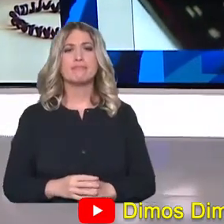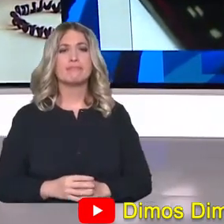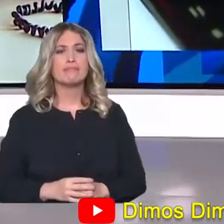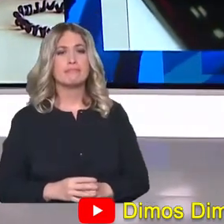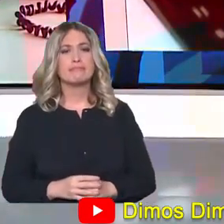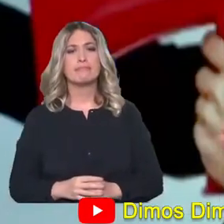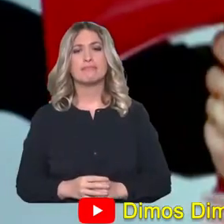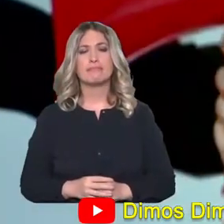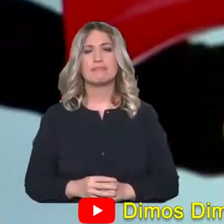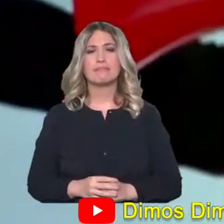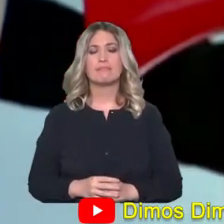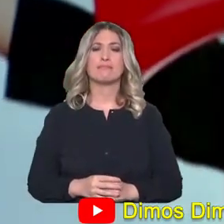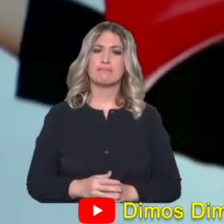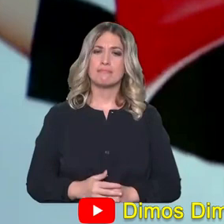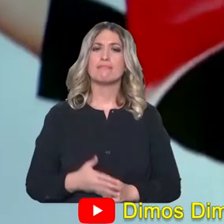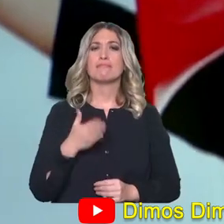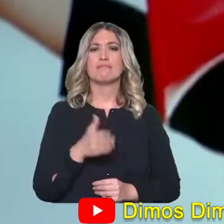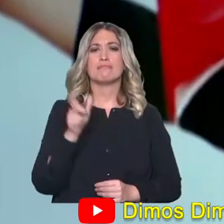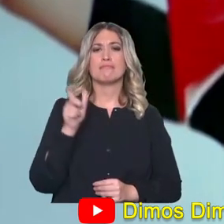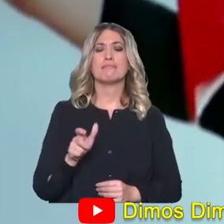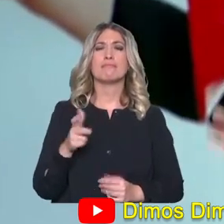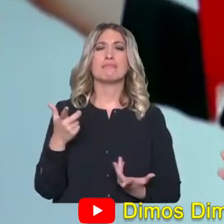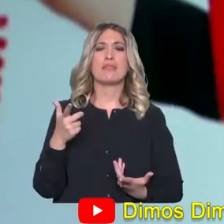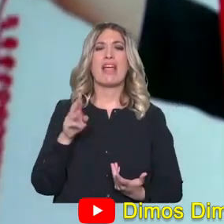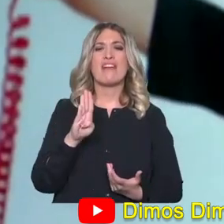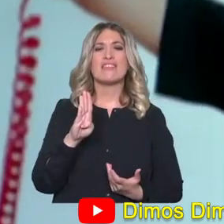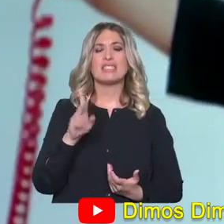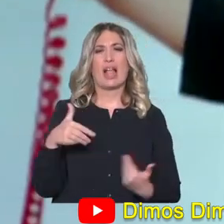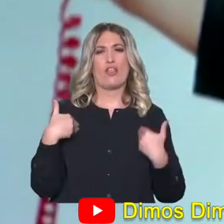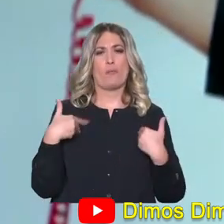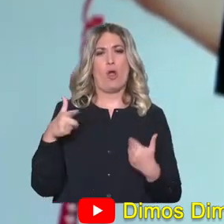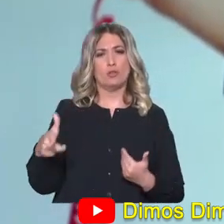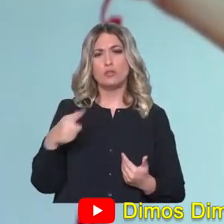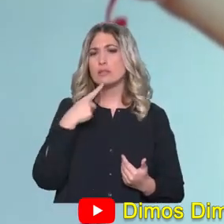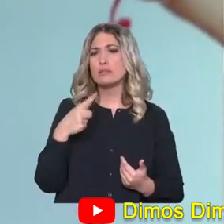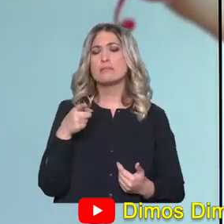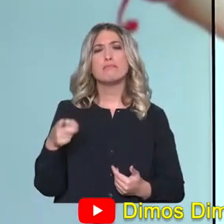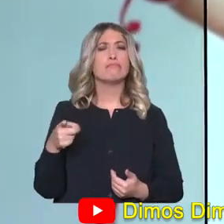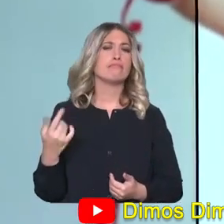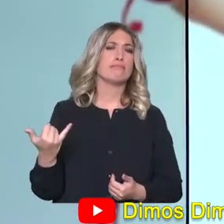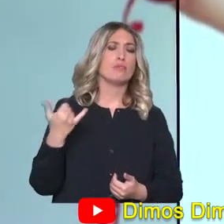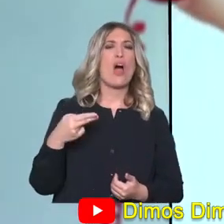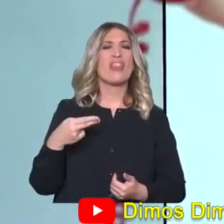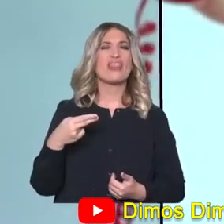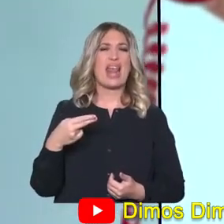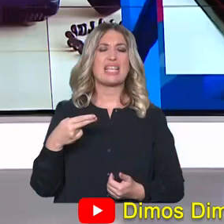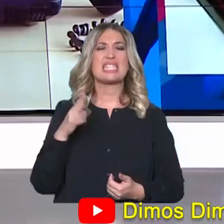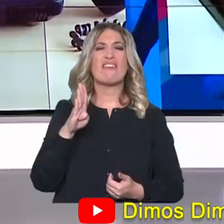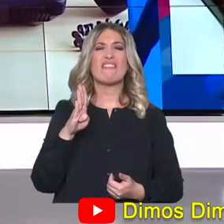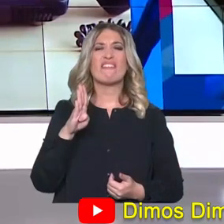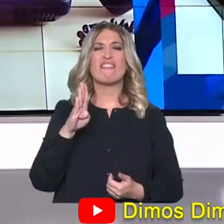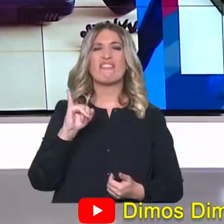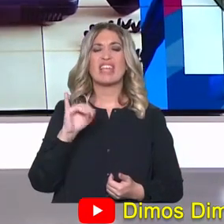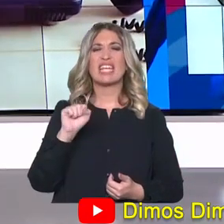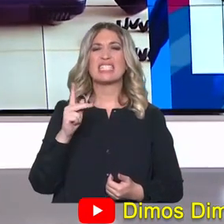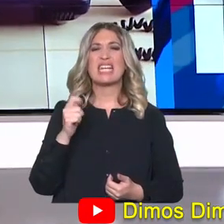πολύ γνωστός και πάρα πολύ αγαπημένος τοπιός. Ναι. Και ένας υπέροχος άνθρωπος. Μας κατήγελει λοιπόν ο Θανάσης ότι ο πεθερός του που